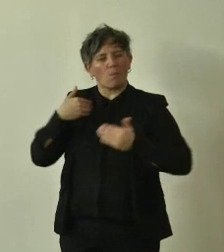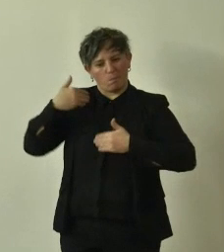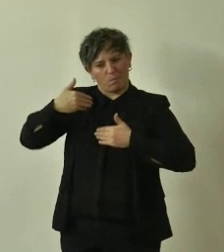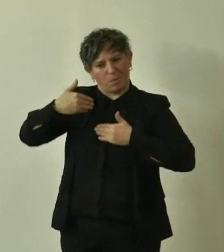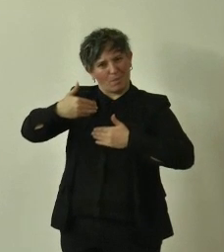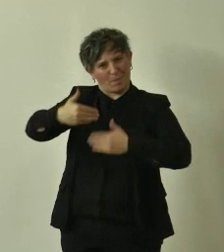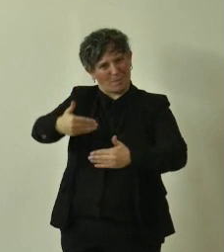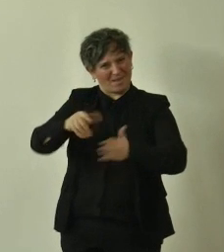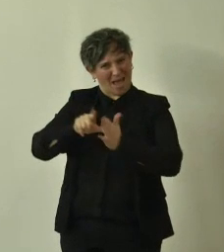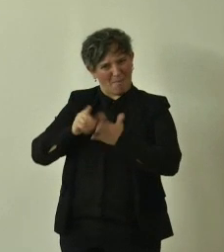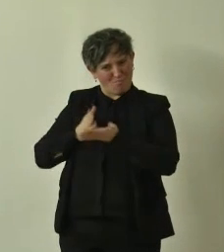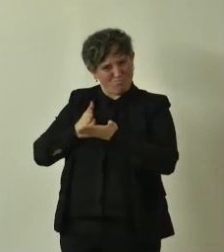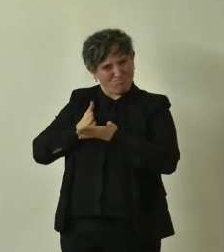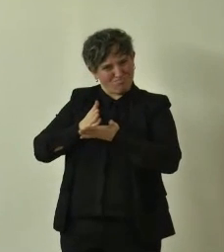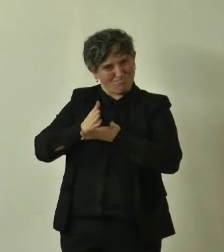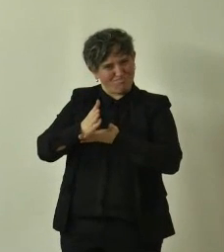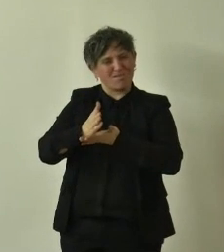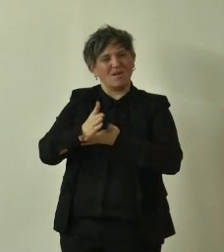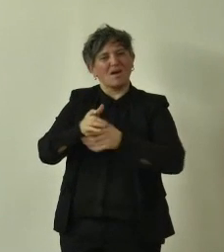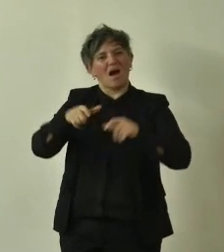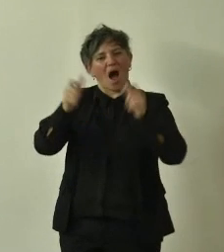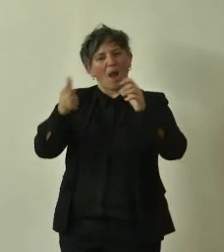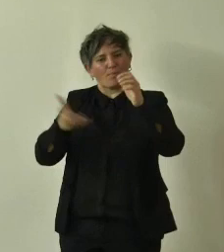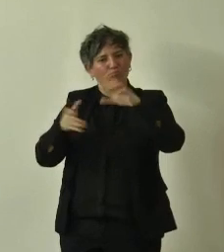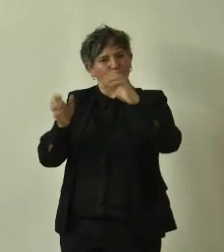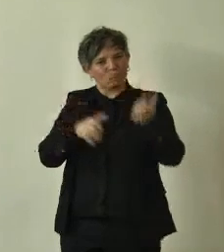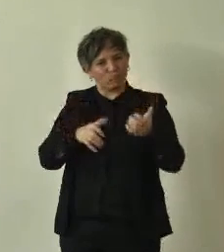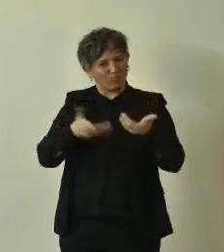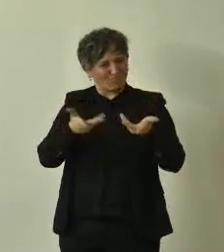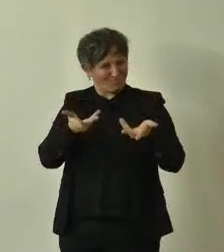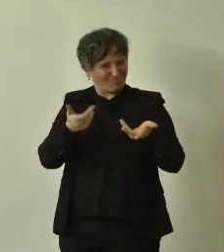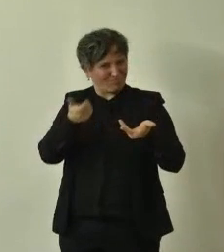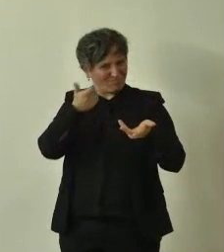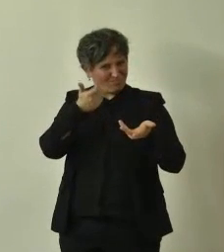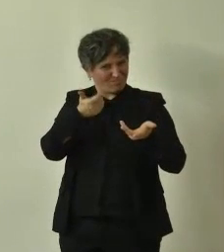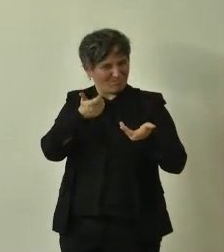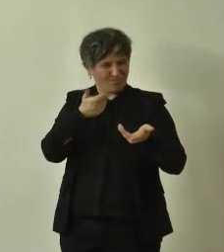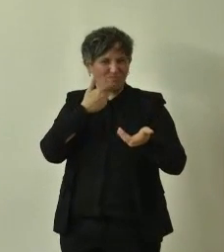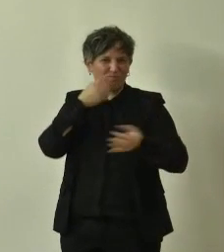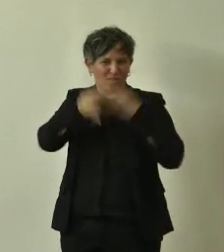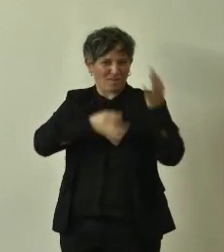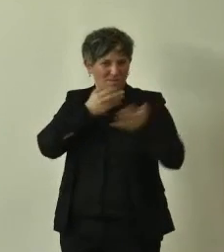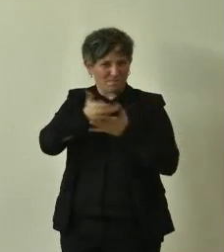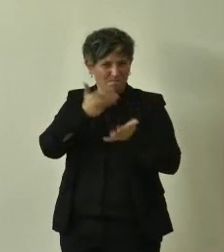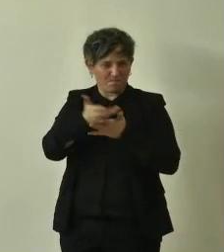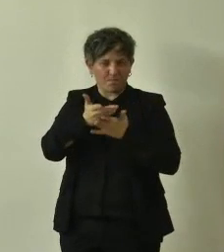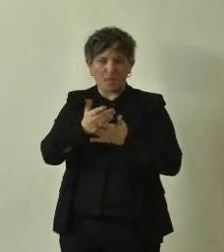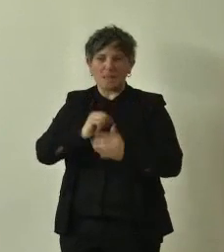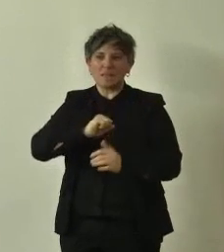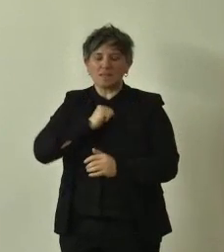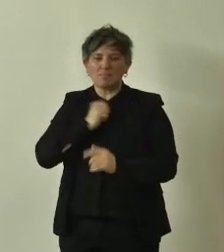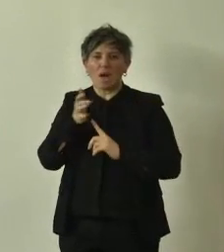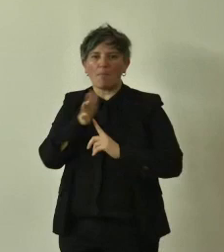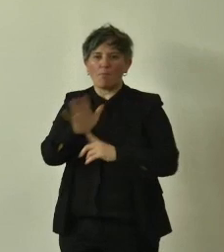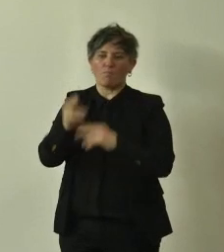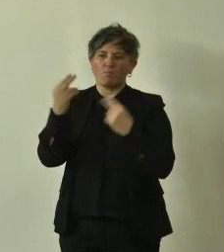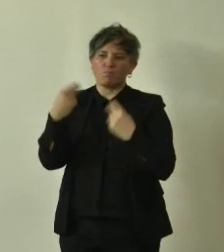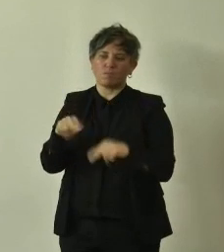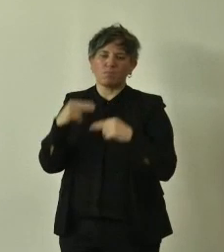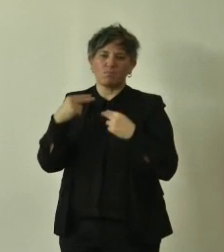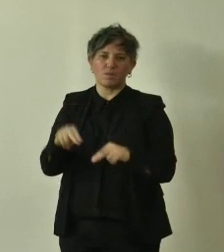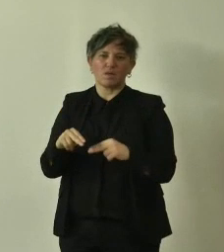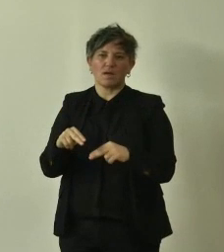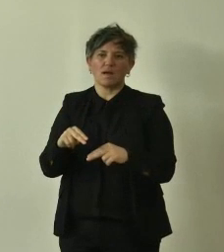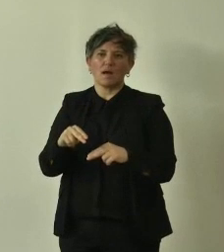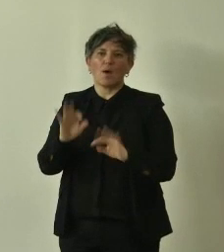degli alberi che abbiamo perso degli alberi monumentali d'Italia che abbiamo perso, mi dispiace che non riesco a mostrarvi le immagini ero